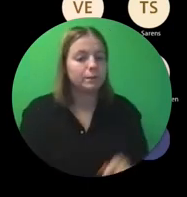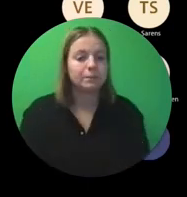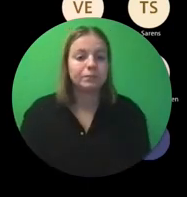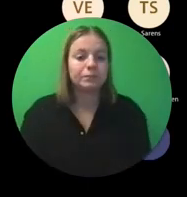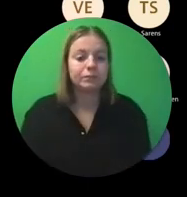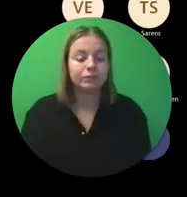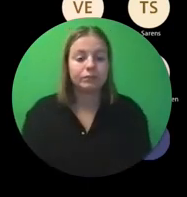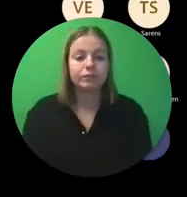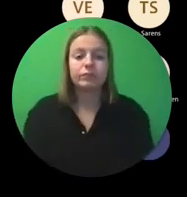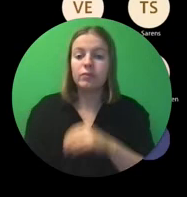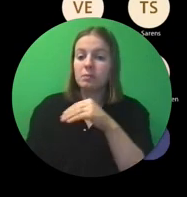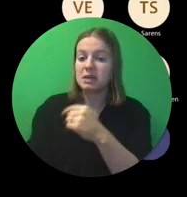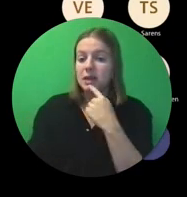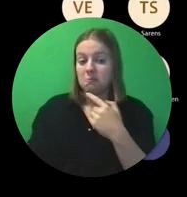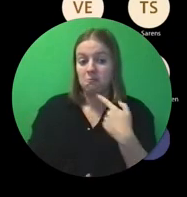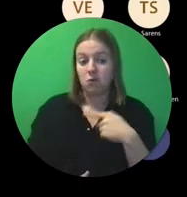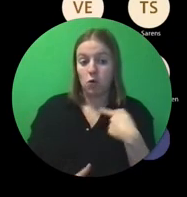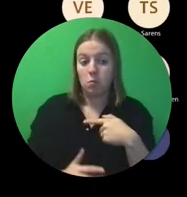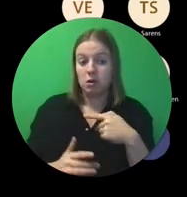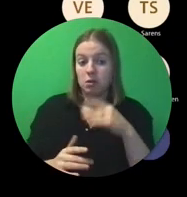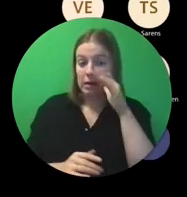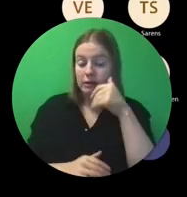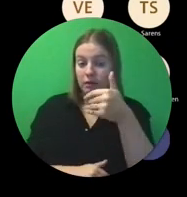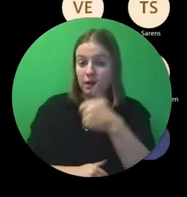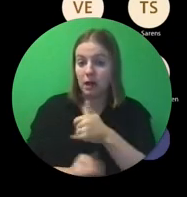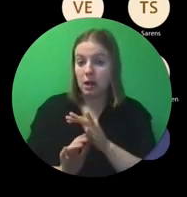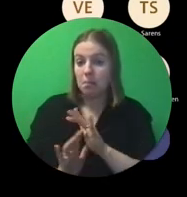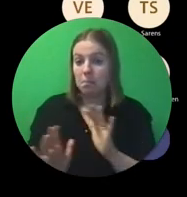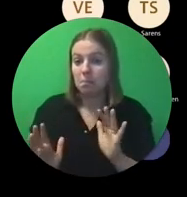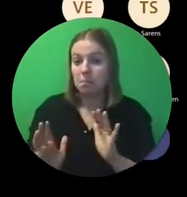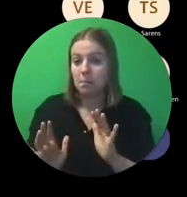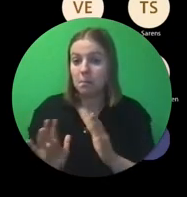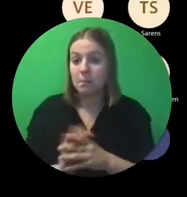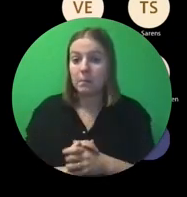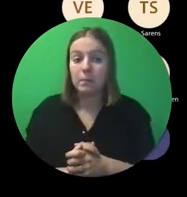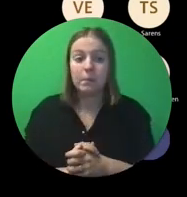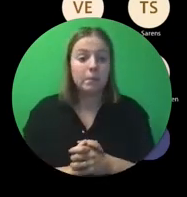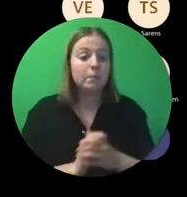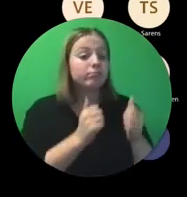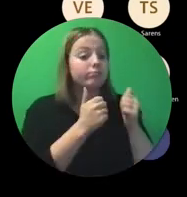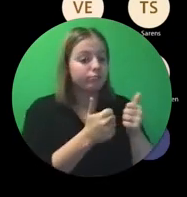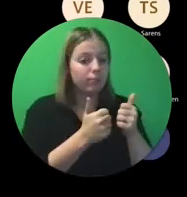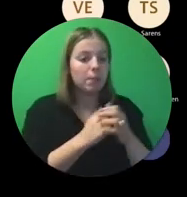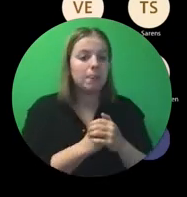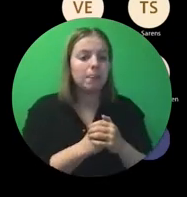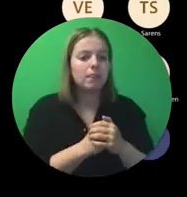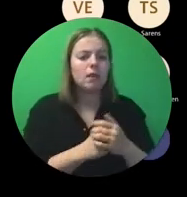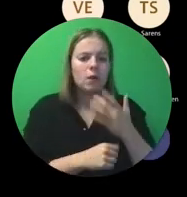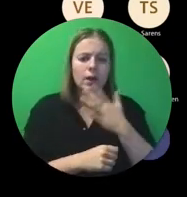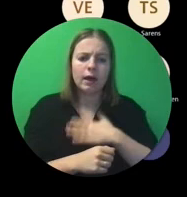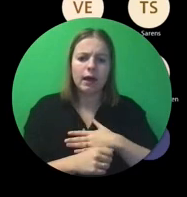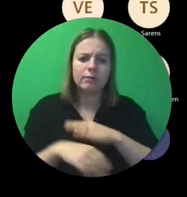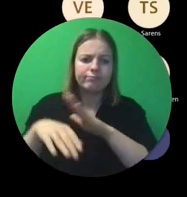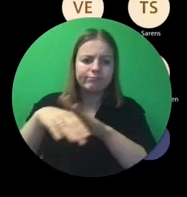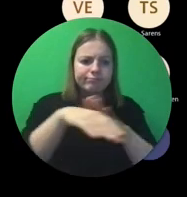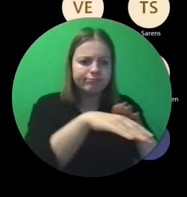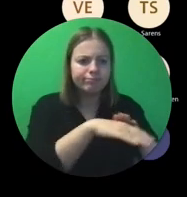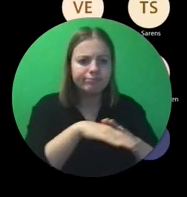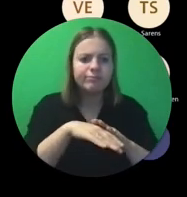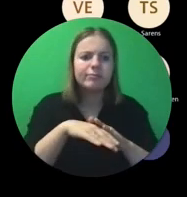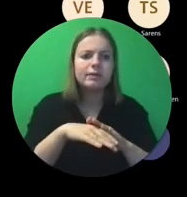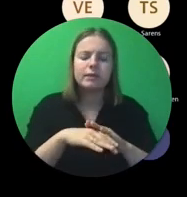Dit was voorlopig, de laatste vraag. Ja, dus ik zou jullie willen oproepen om